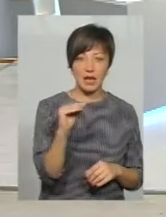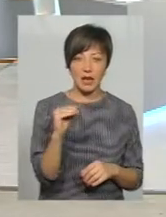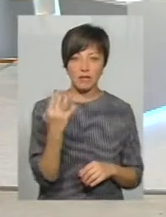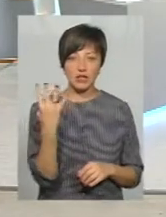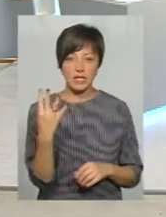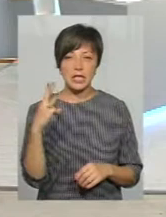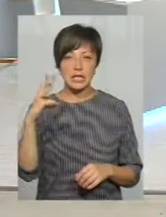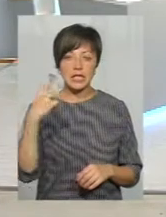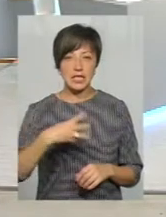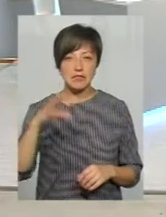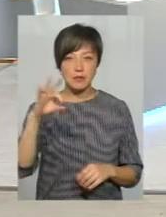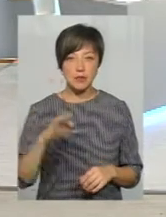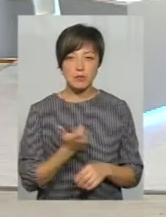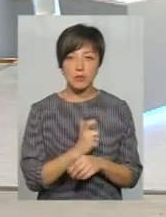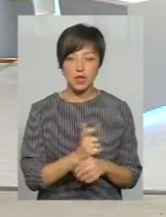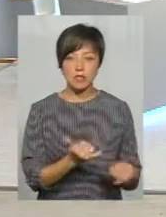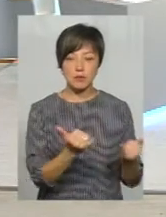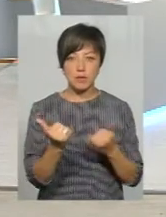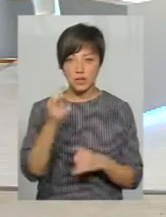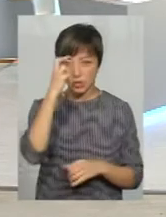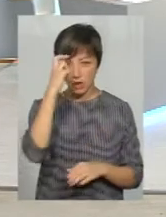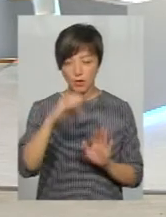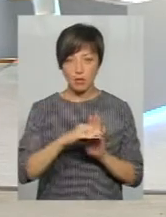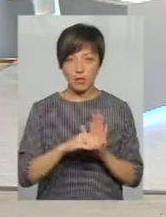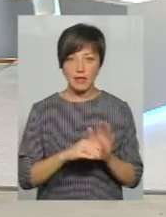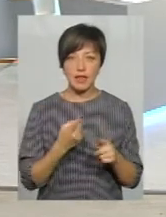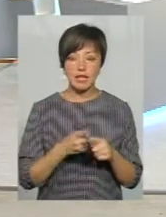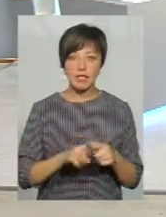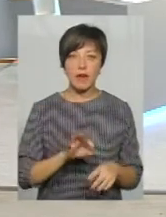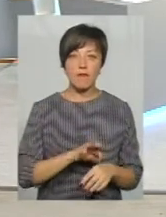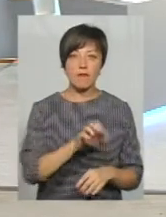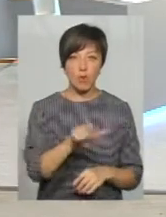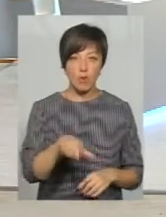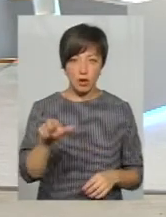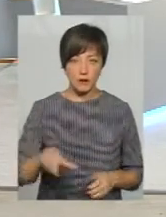30%. І в більшості забезпечується державна програма на цих хворих.